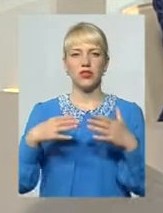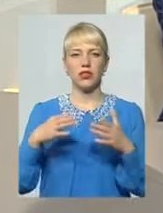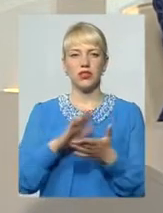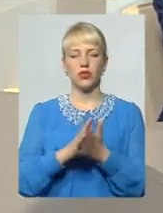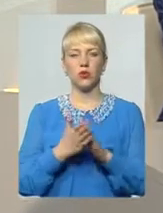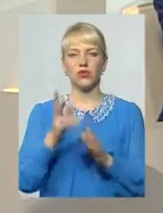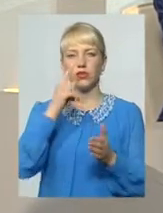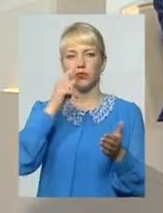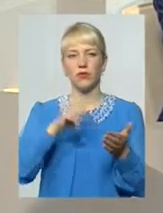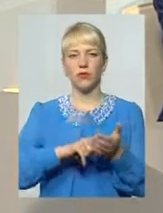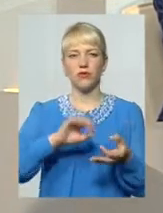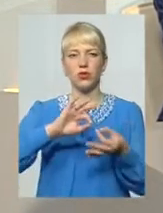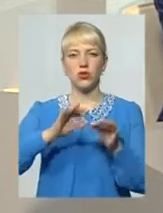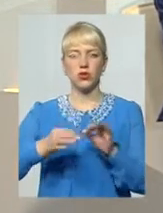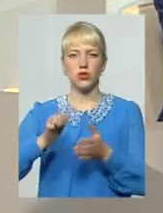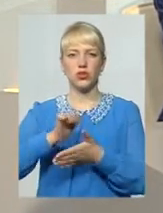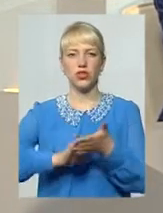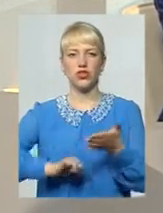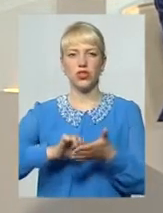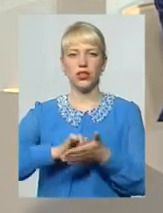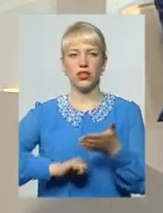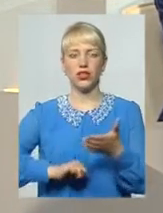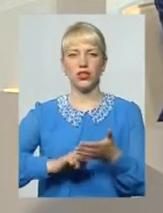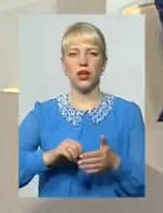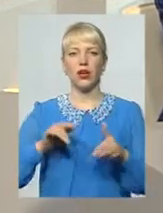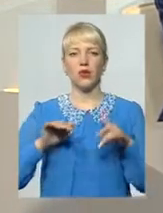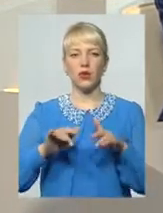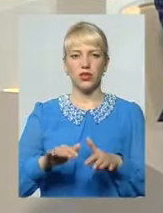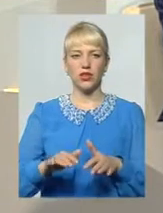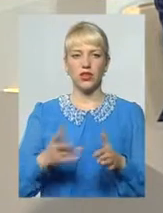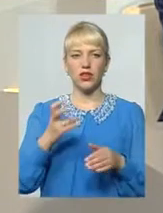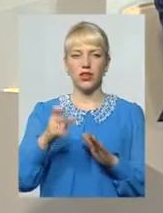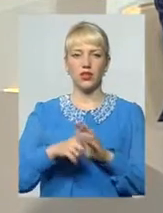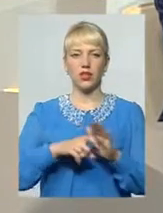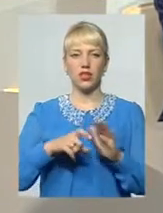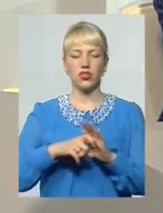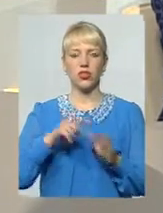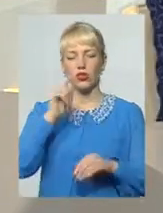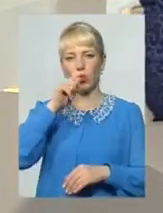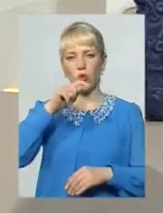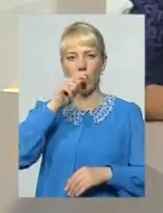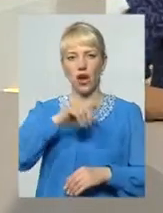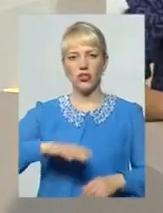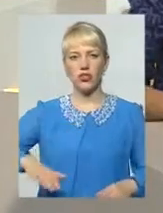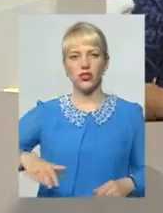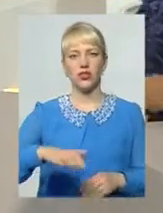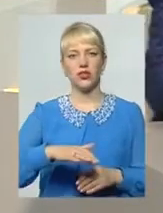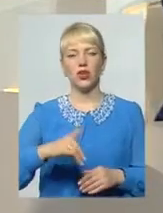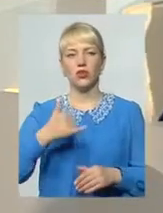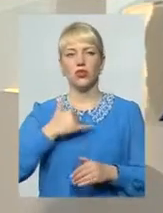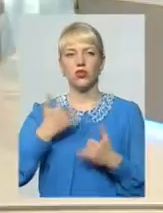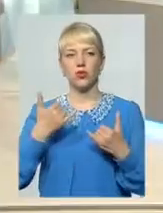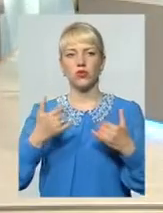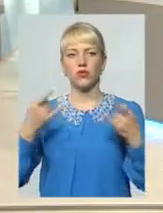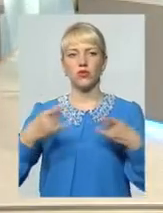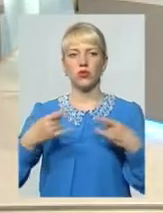опинилися в скруті саме через події на Донеччині, Луганщині Нас сьогодні у